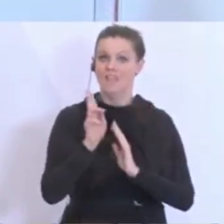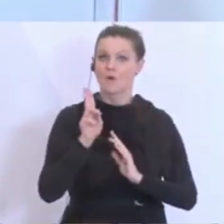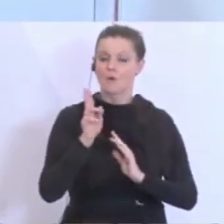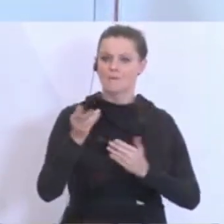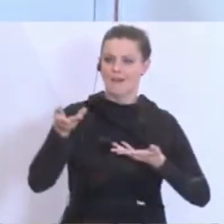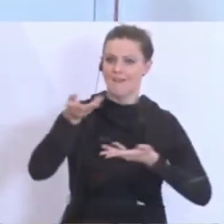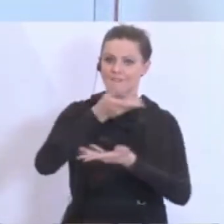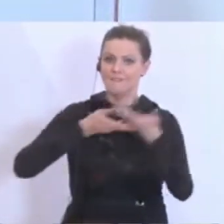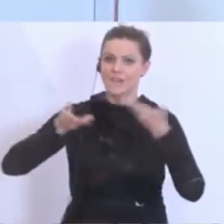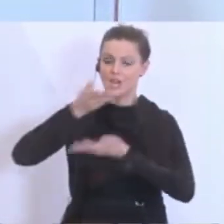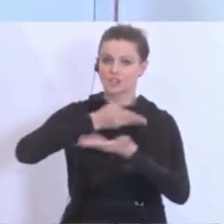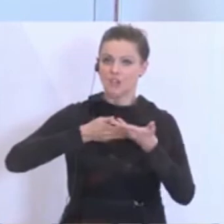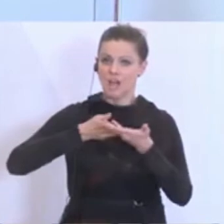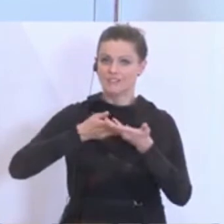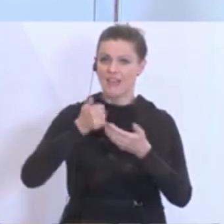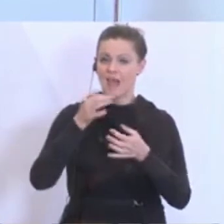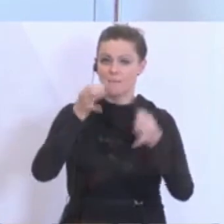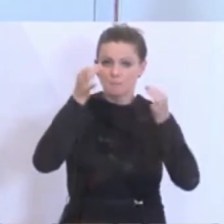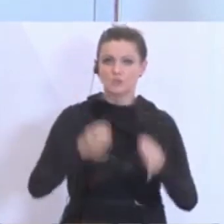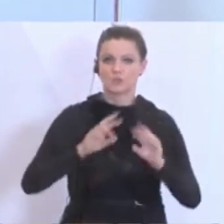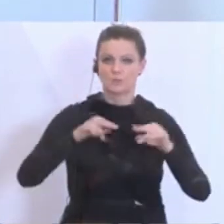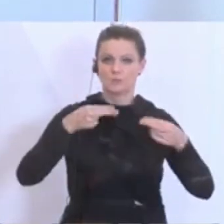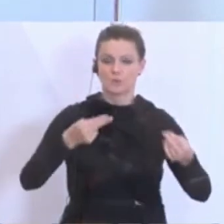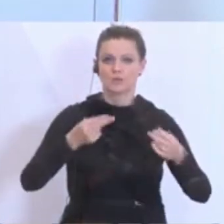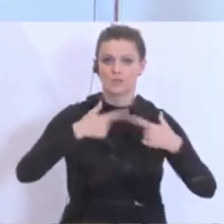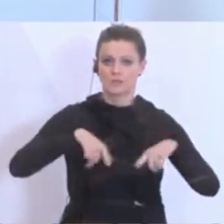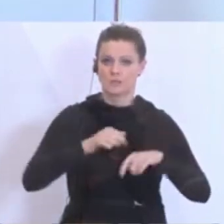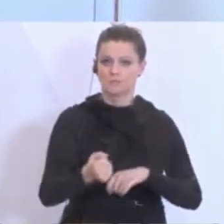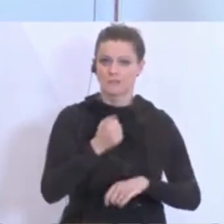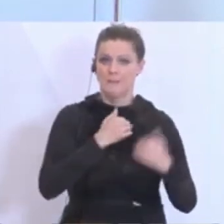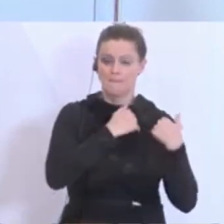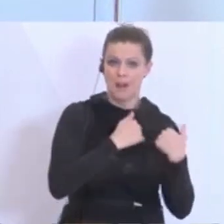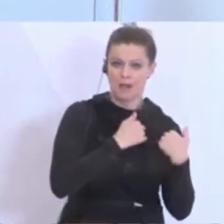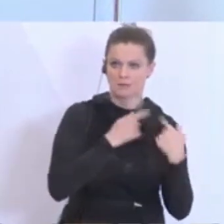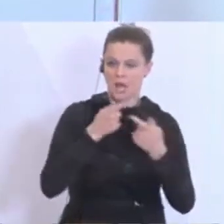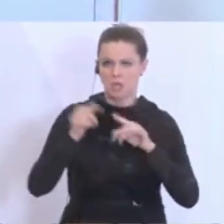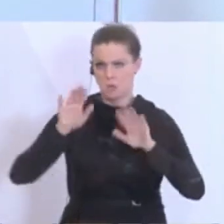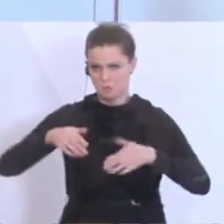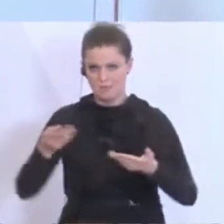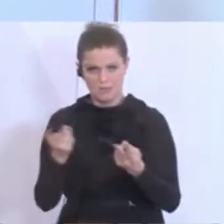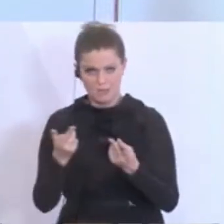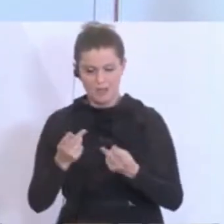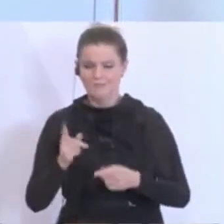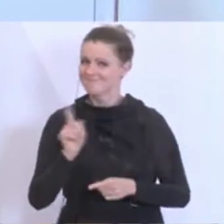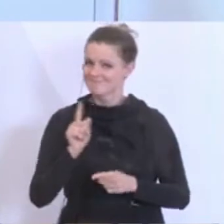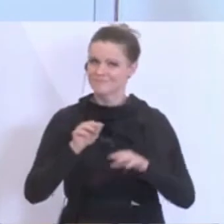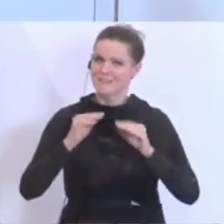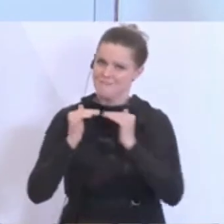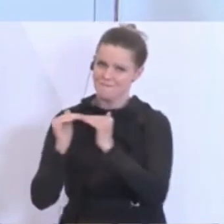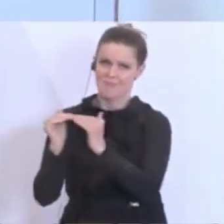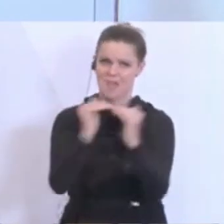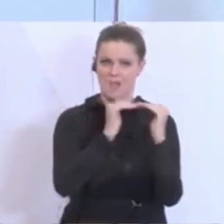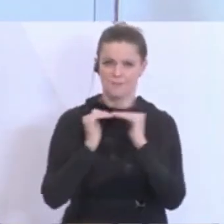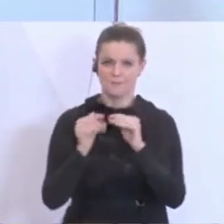einzelnen Bundesland mehr belastet werden soll als in einem anderen. Wir mussten aber zudem auch den